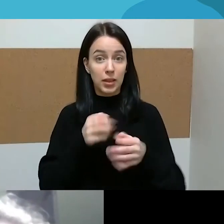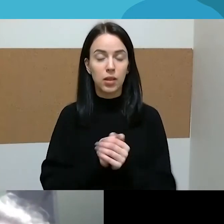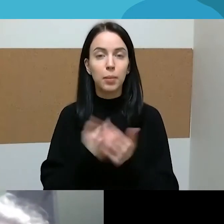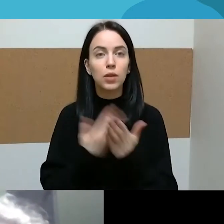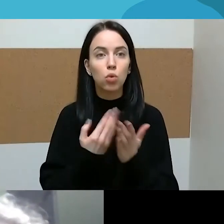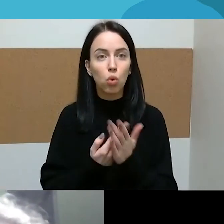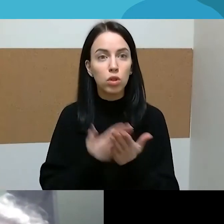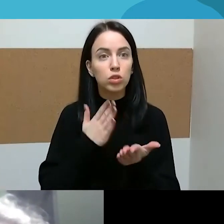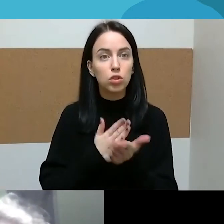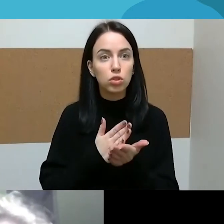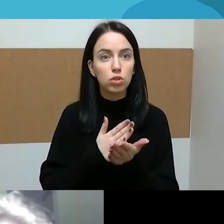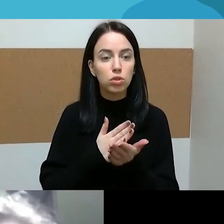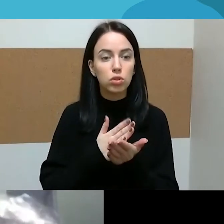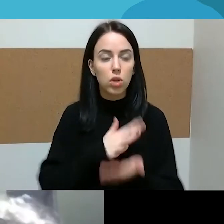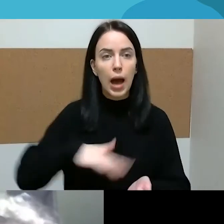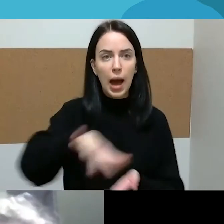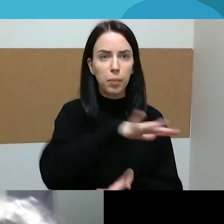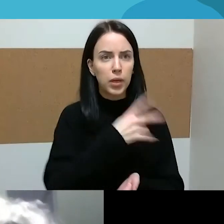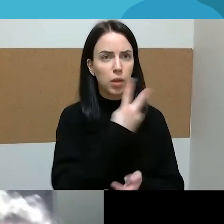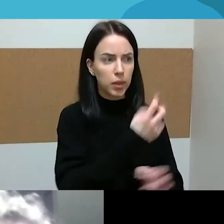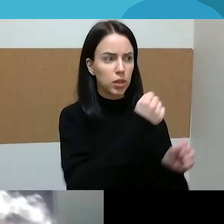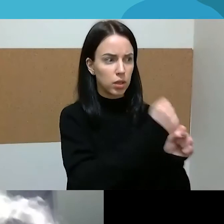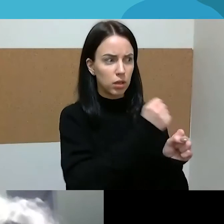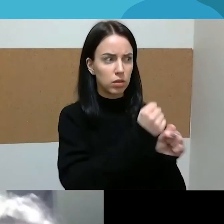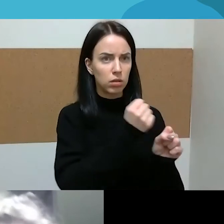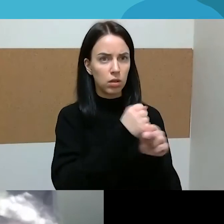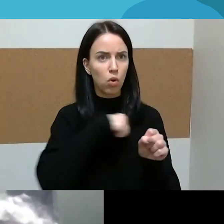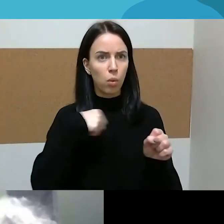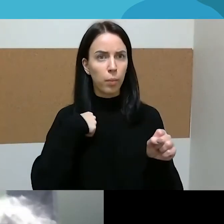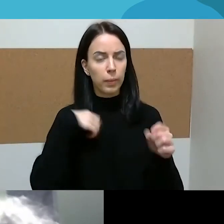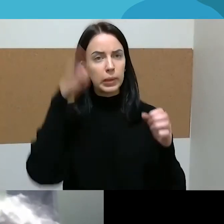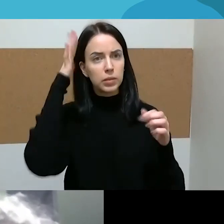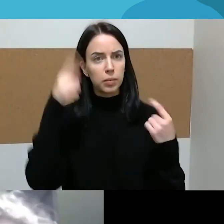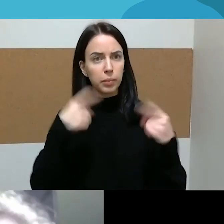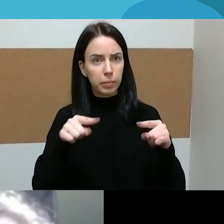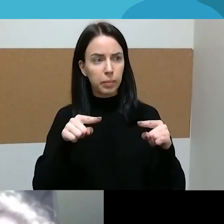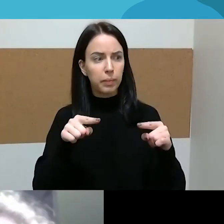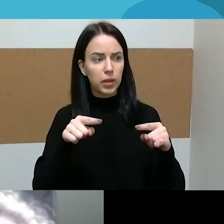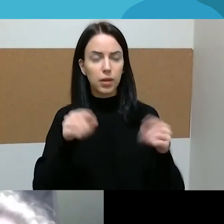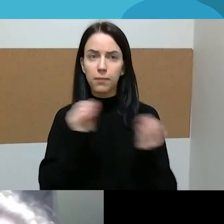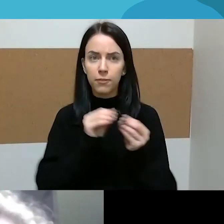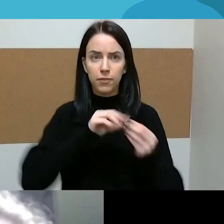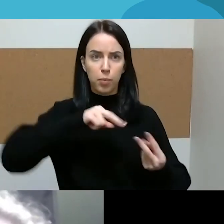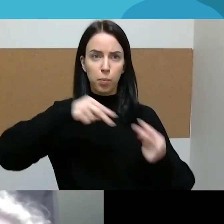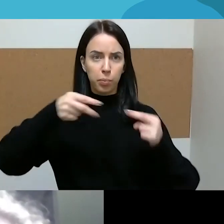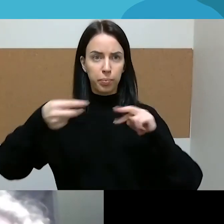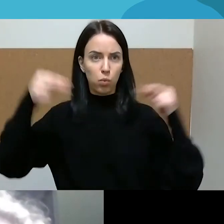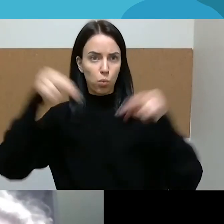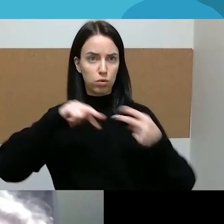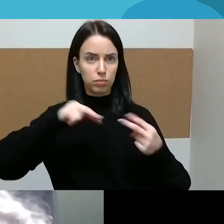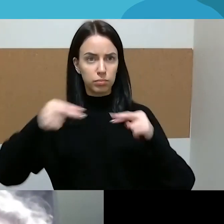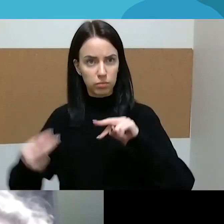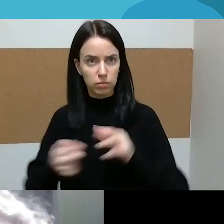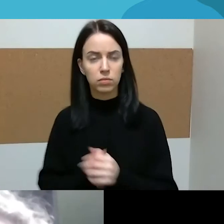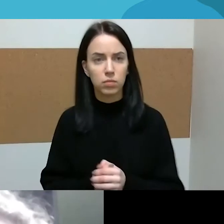kad nuo aplinkų visi tą daro. Kai tu tą pradedi daryti, tai tada, nu, tu kažkaip tai į tą viską įsivažiuoji. Tai dėl to, jeigu, žinot, mes šiandien rakas